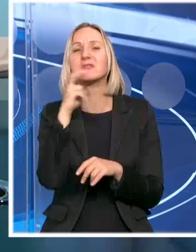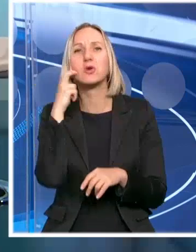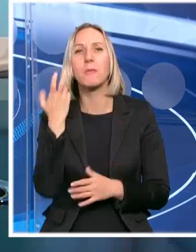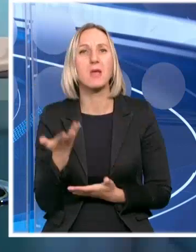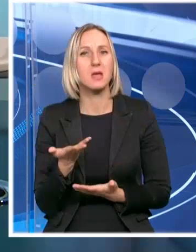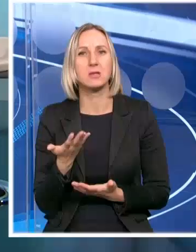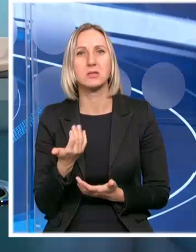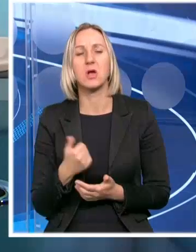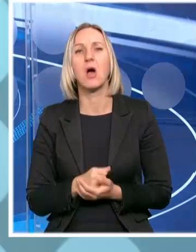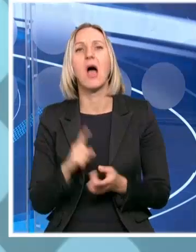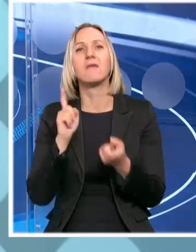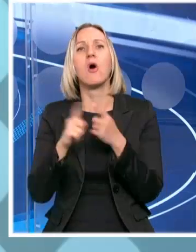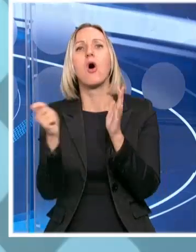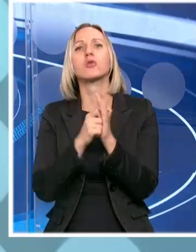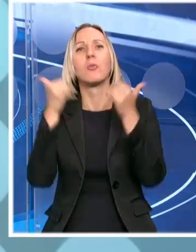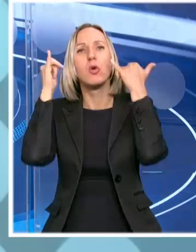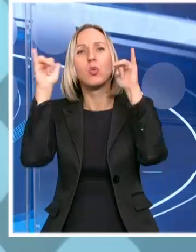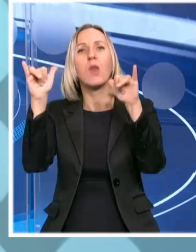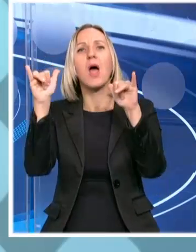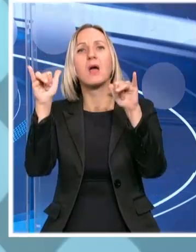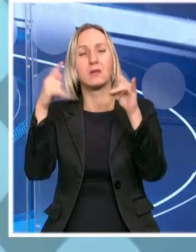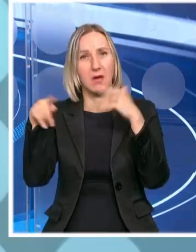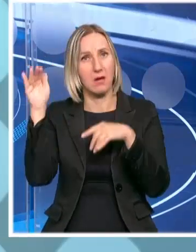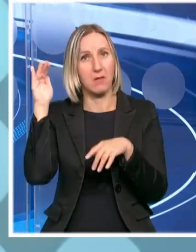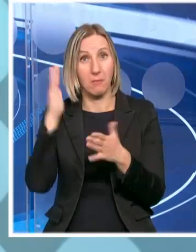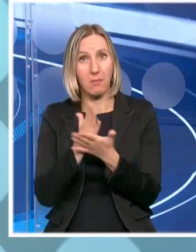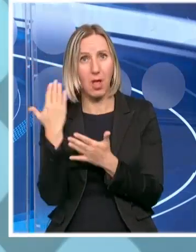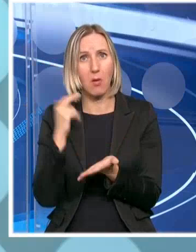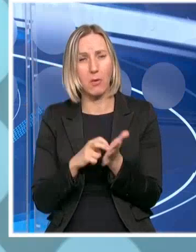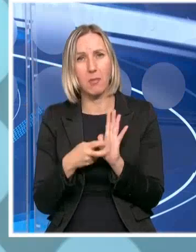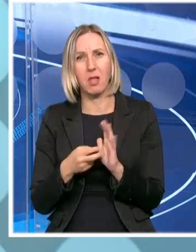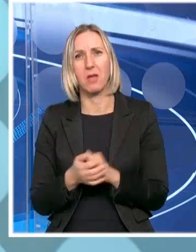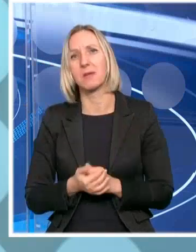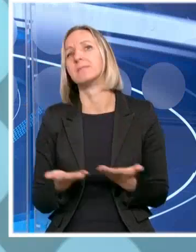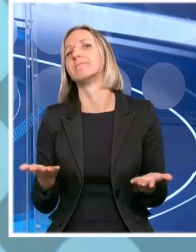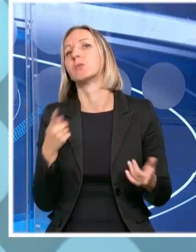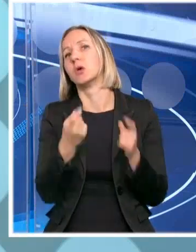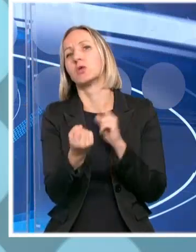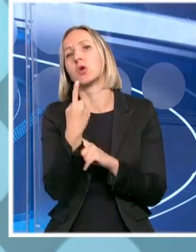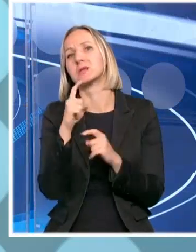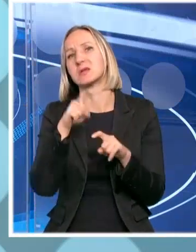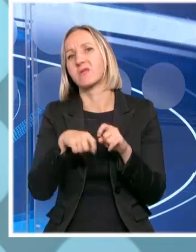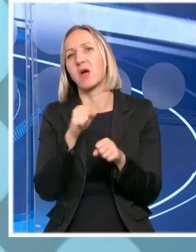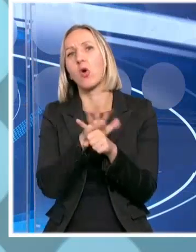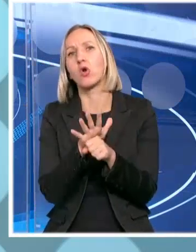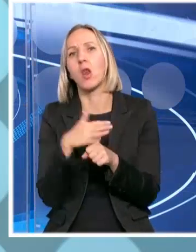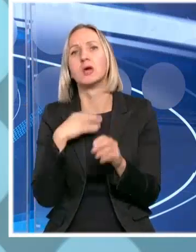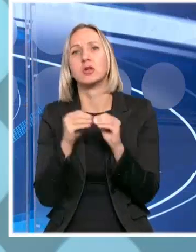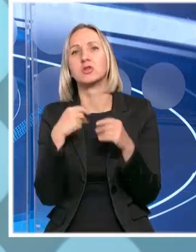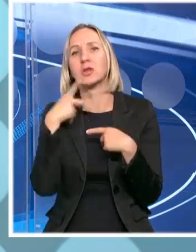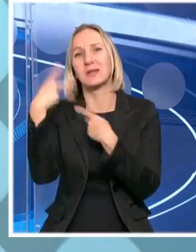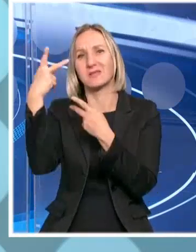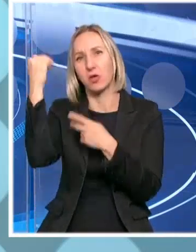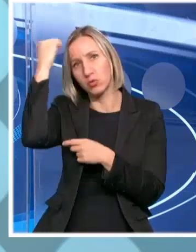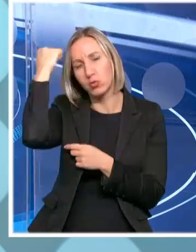dešava sa otkupom junadi? Sa otkupom junadi vlada je donela pre neki dan. Pa tu je se desila stvar sa koronom. Naša tržišta na koje mi izvozimo